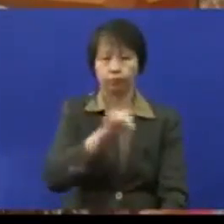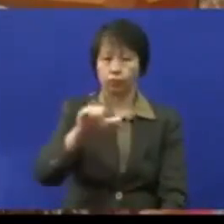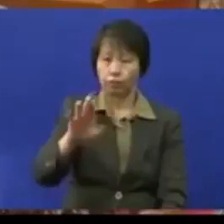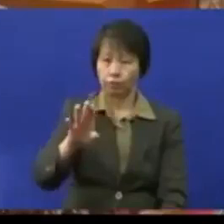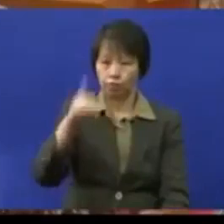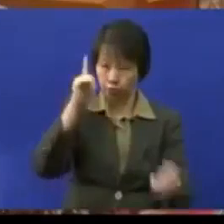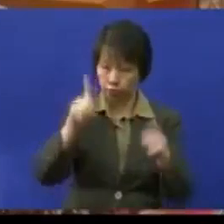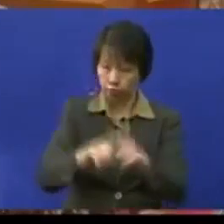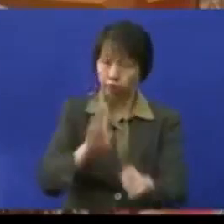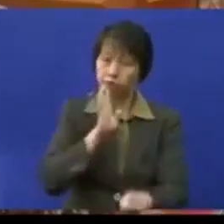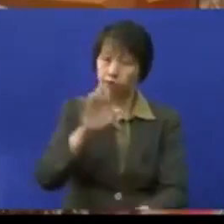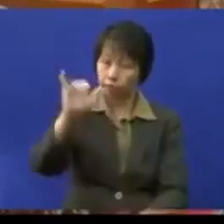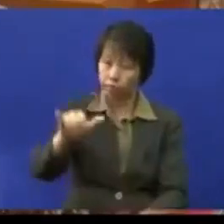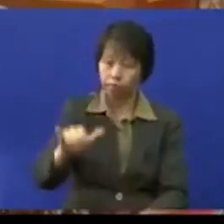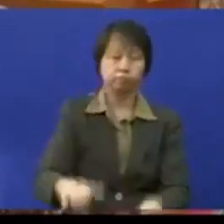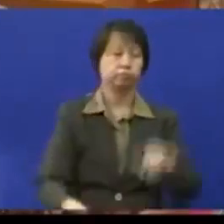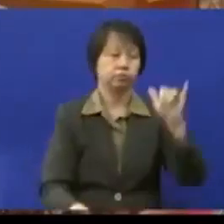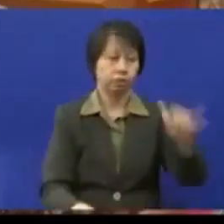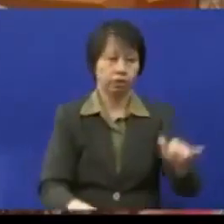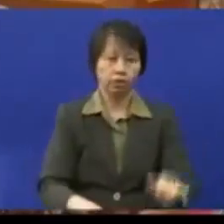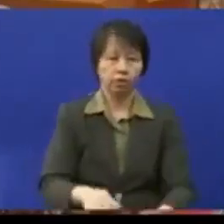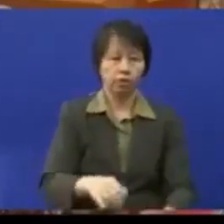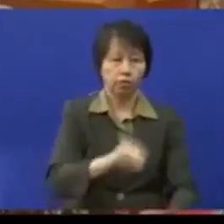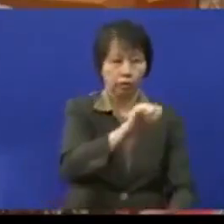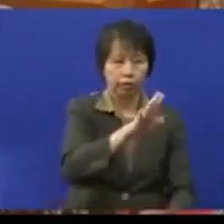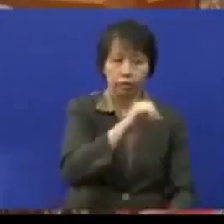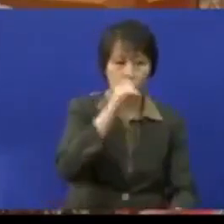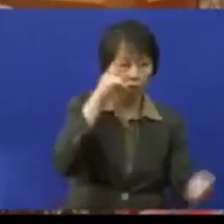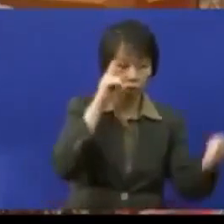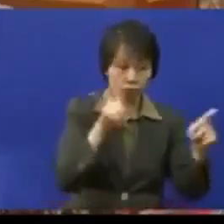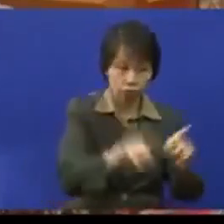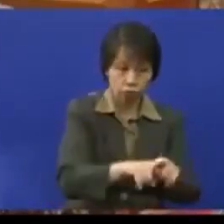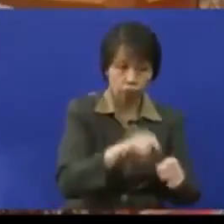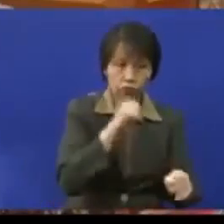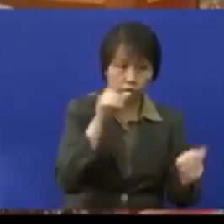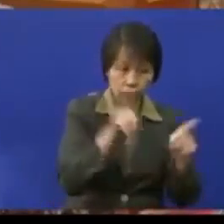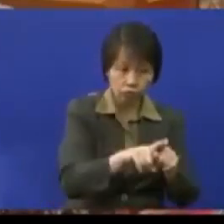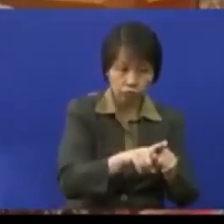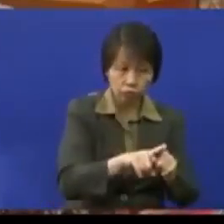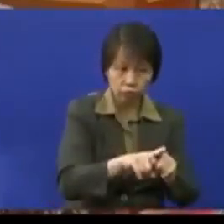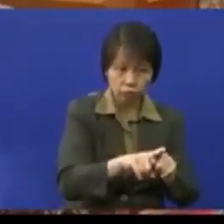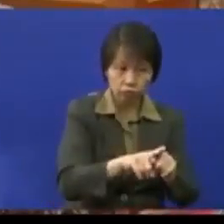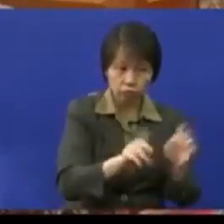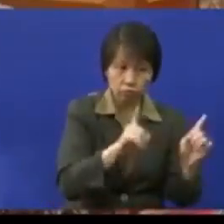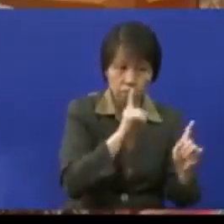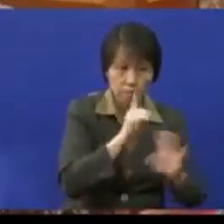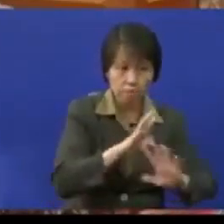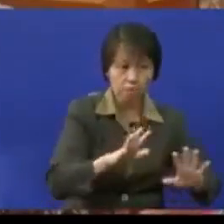bersetuju sila kata ya ahli-ahli yang berhormat yang tidak bersetuju sila kata tidak usul dipersetujui